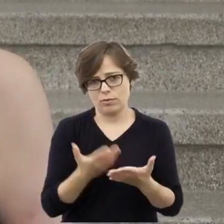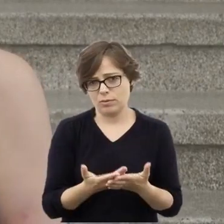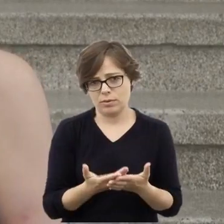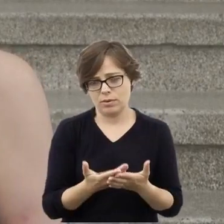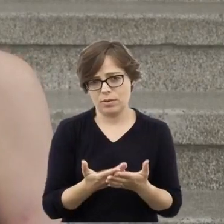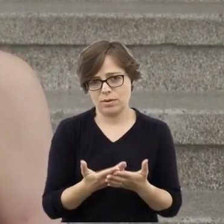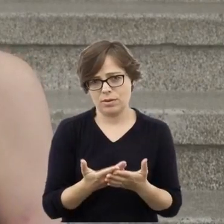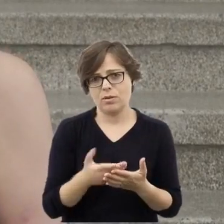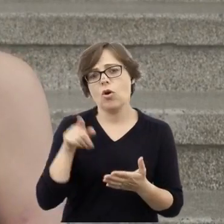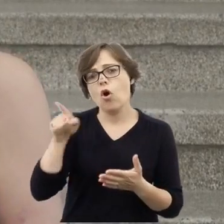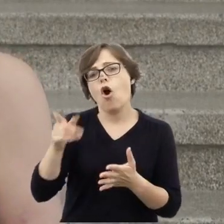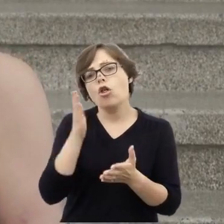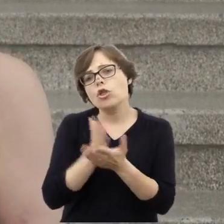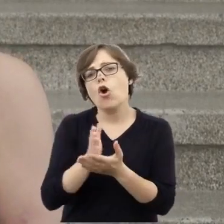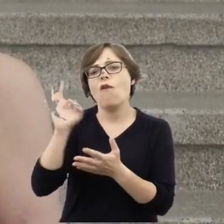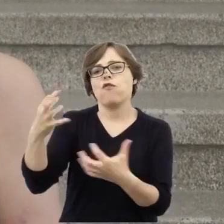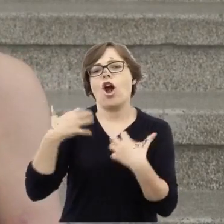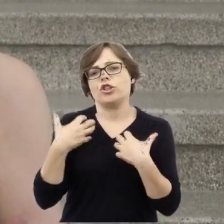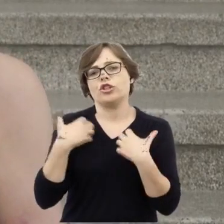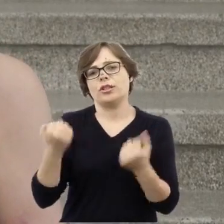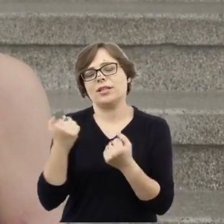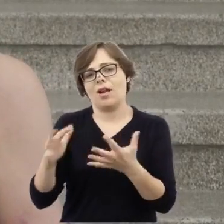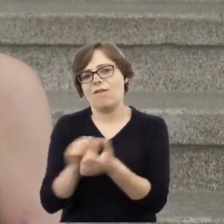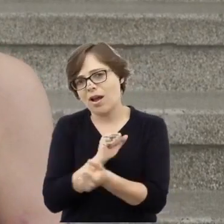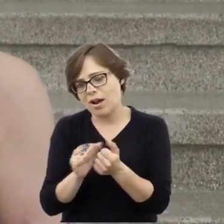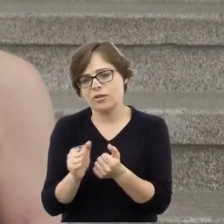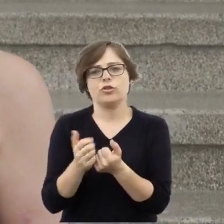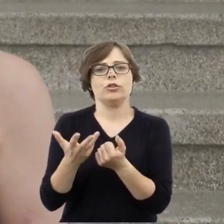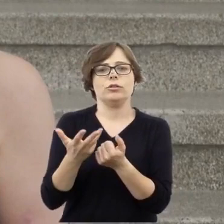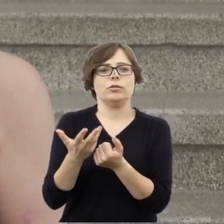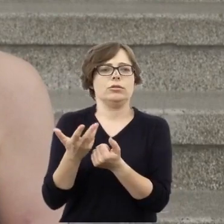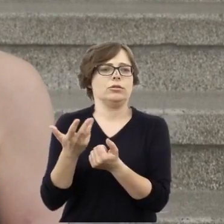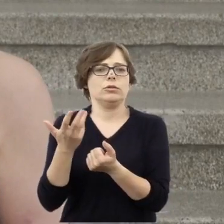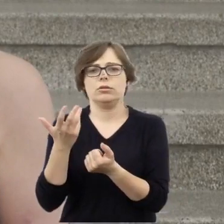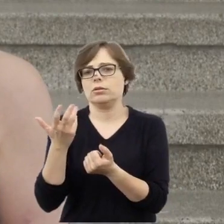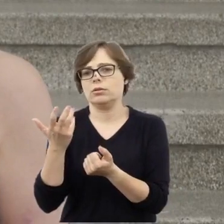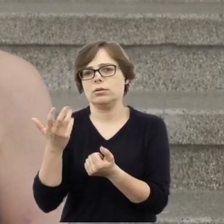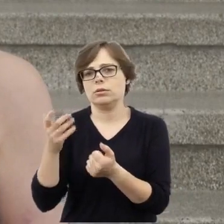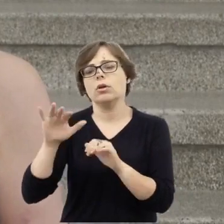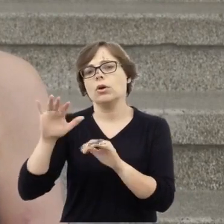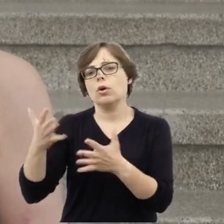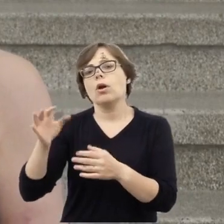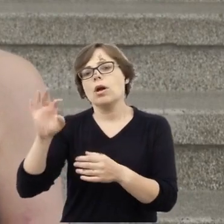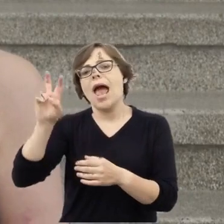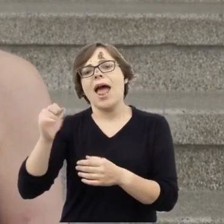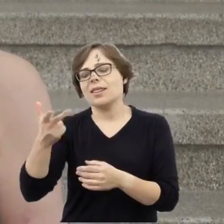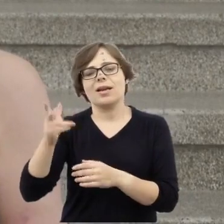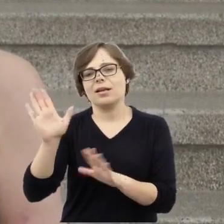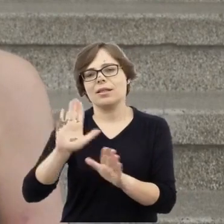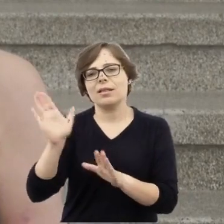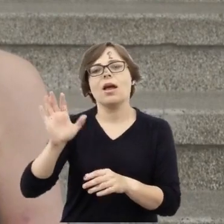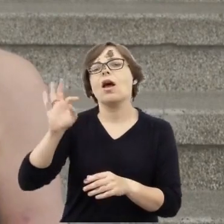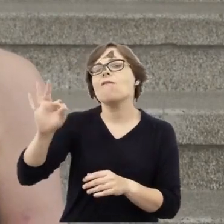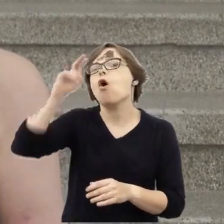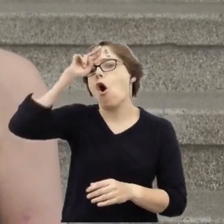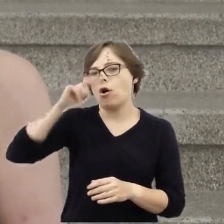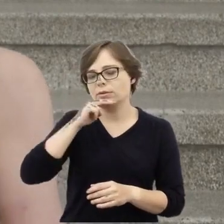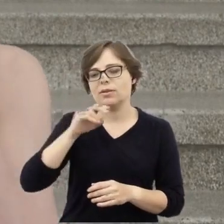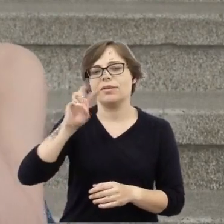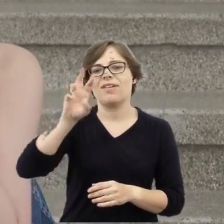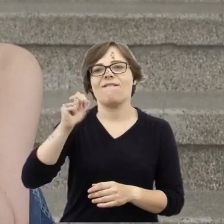swoje własne życie, popijał mocno przy tym. Ojciec Walenty, nie Henryk. Walenty.